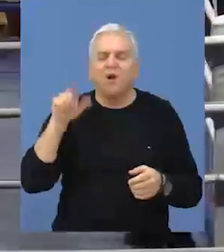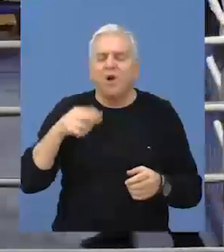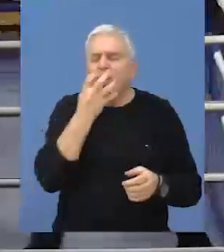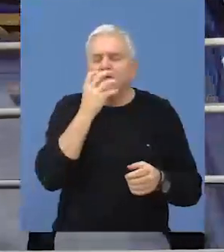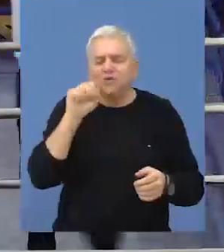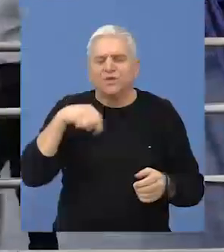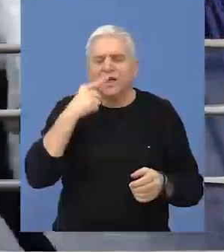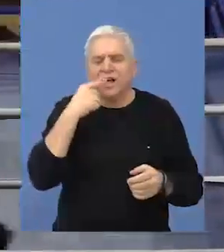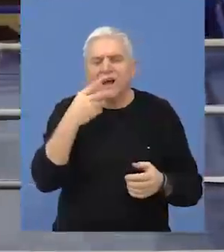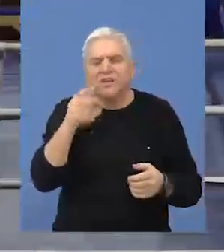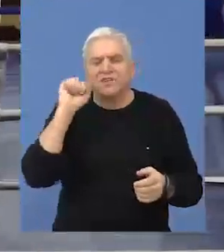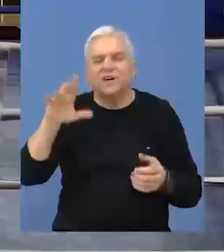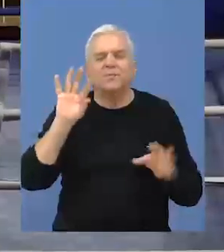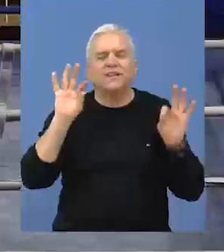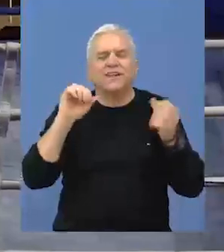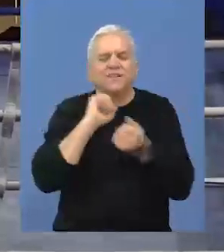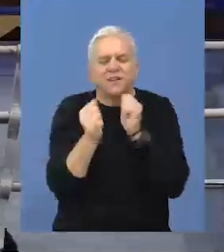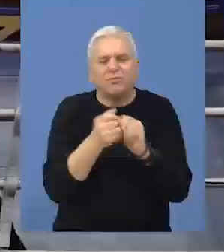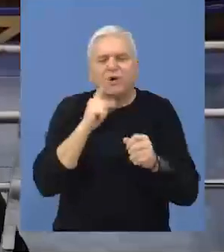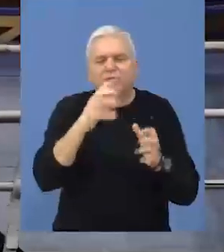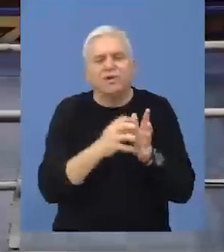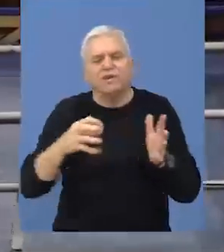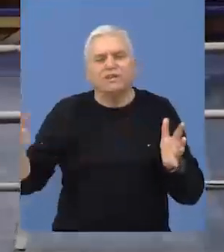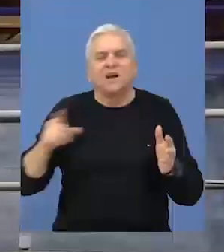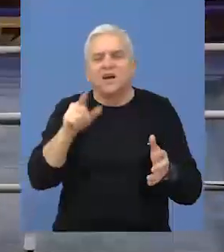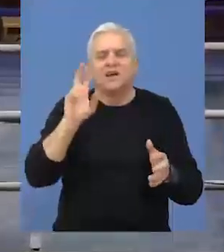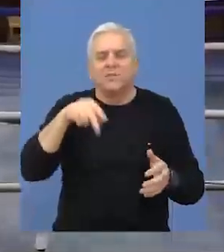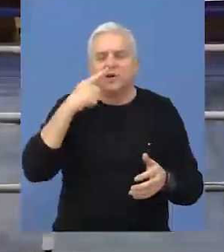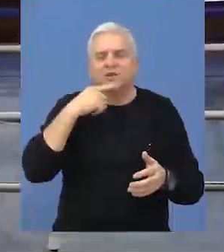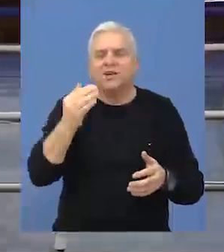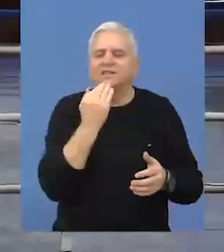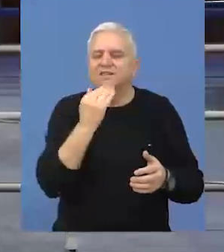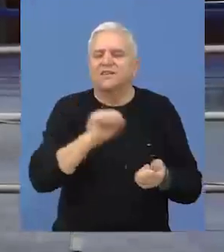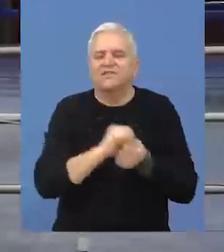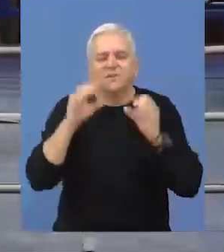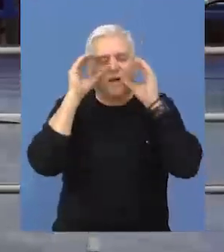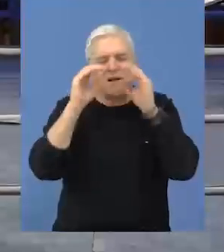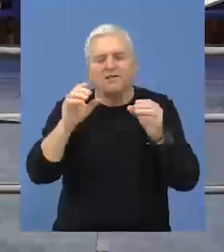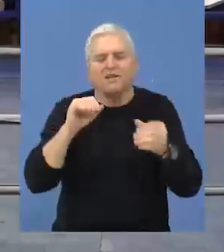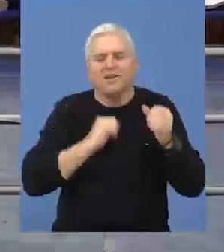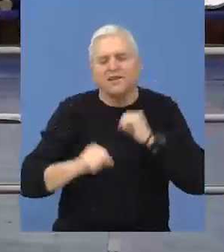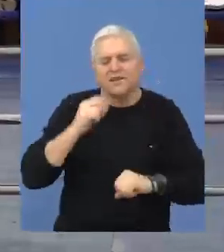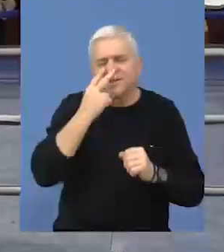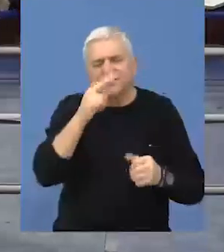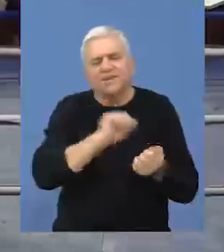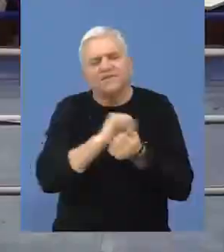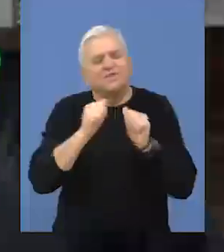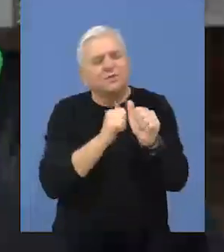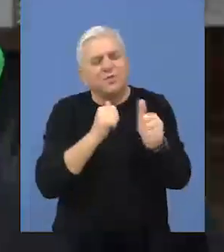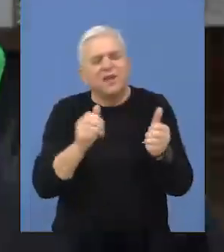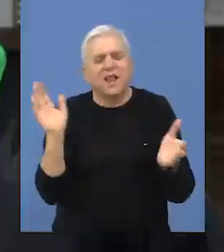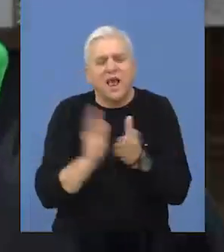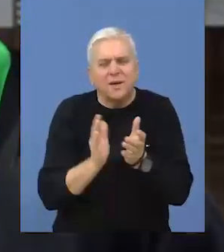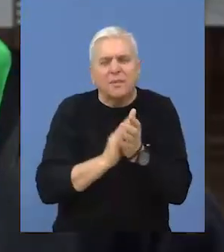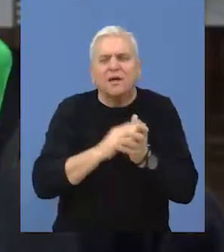Hoću da kažem da deset mečeva traje, ali mogu da se zahvalim publici jer je strpljiva i sve je